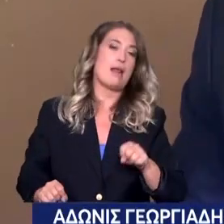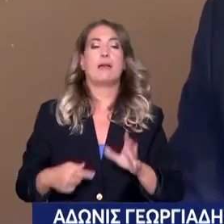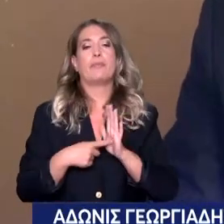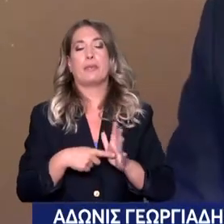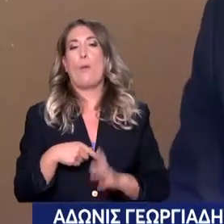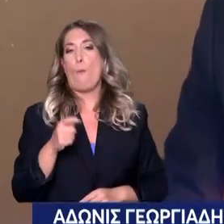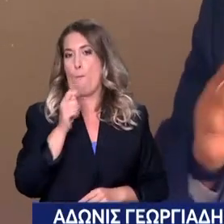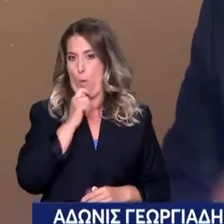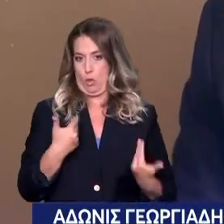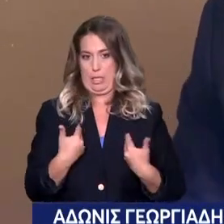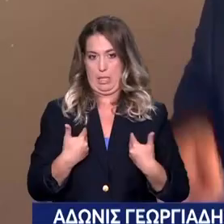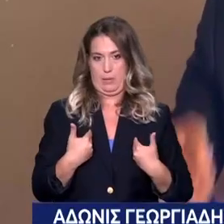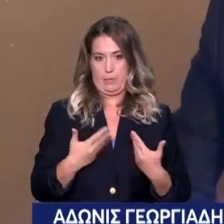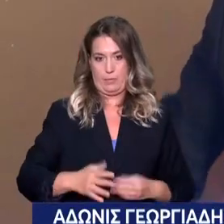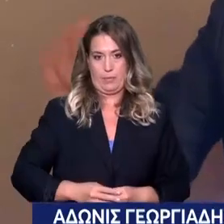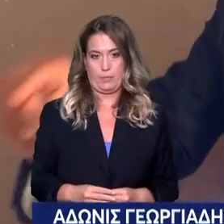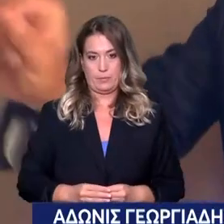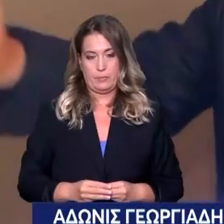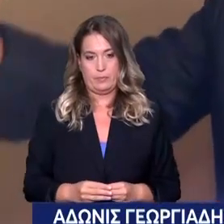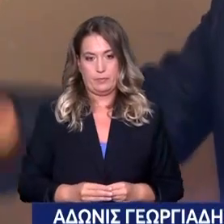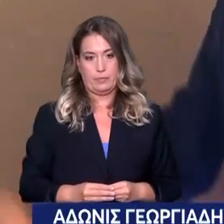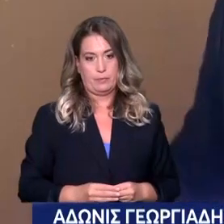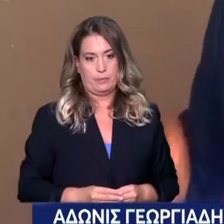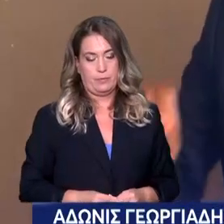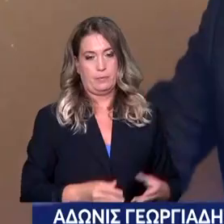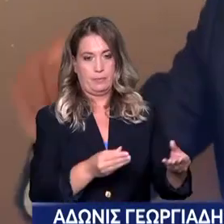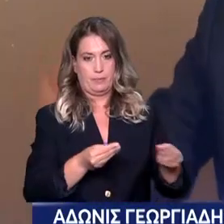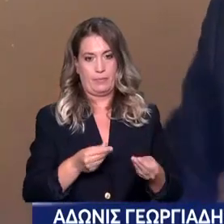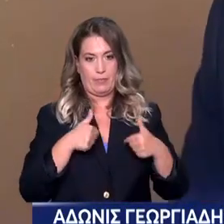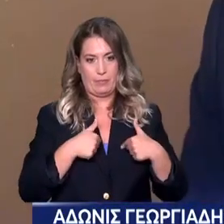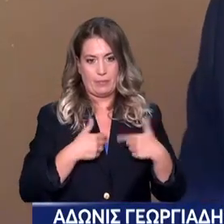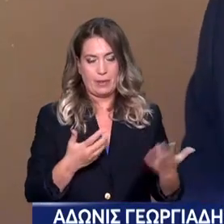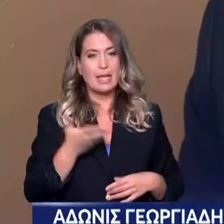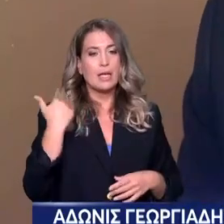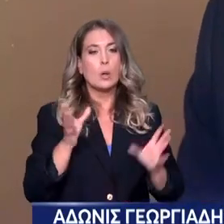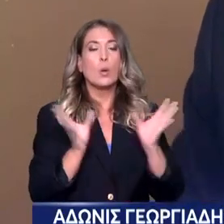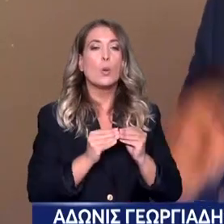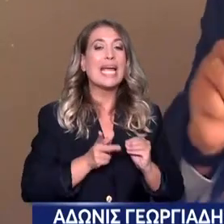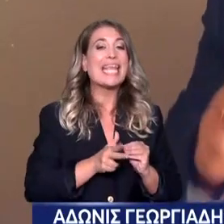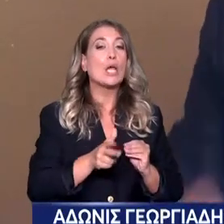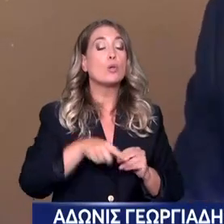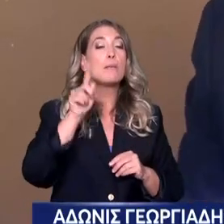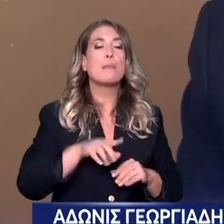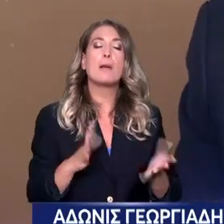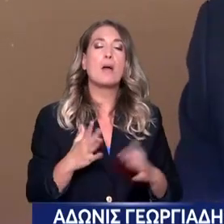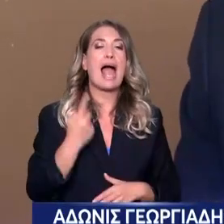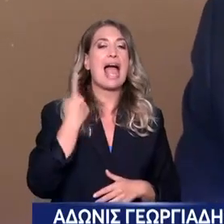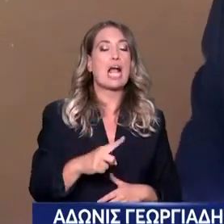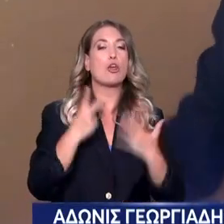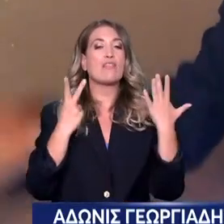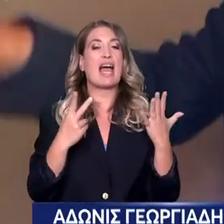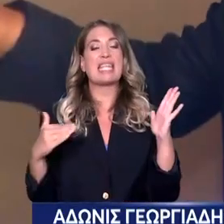τέχνη. Κάνω στον έντευξη τύπου και παρουσιάζω την ενιαία λίστα χειρουργείου. Ξέρετε πόσα ήταν την ημέρα. 107.000.